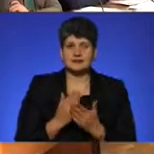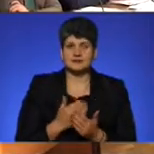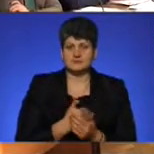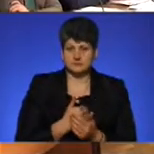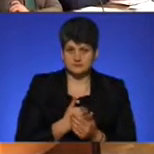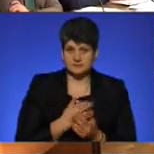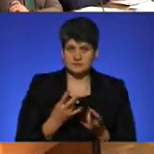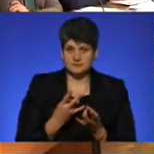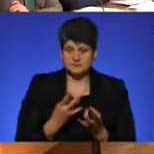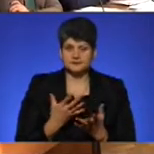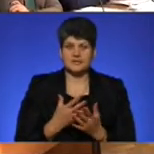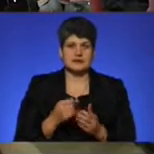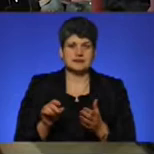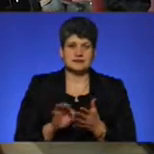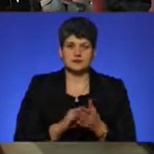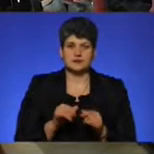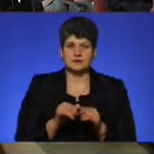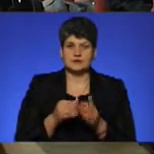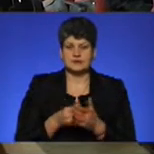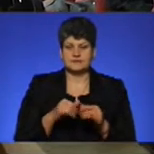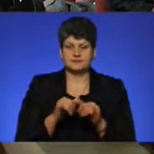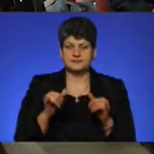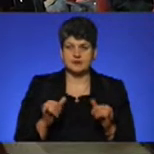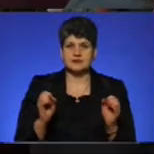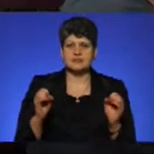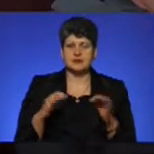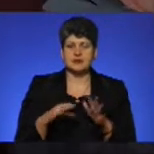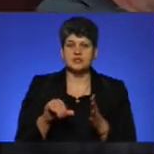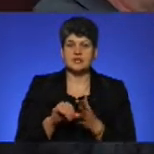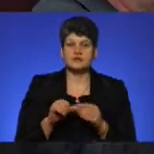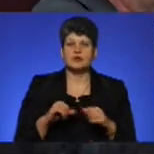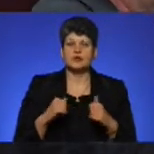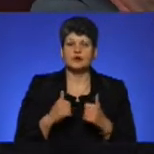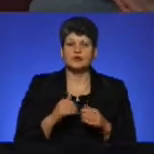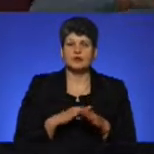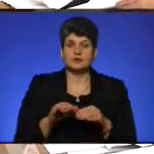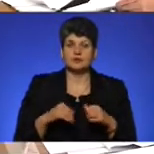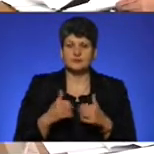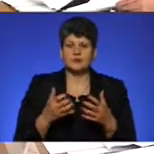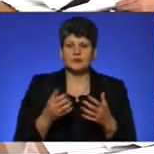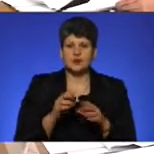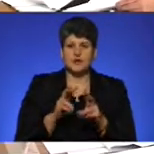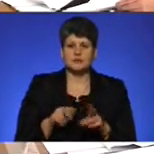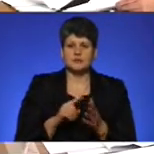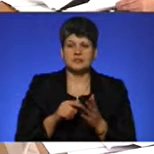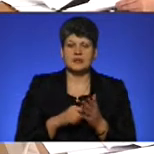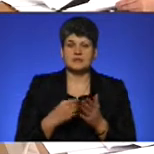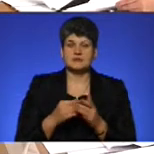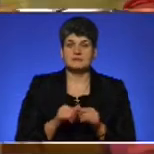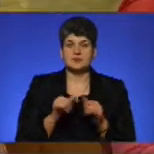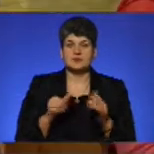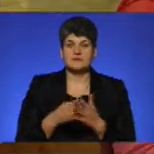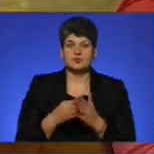У 10-й ранку у Черкаській міській раді зібрались члени виконкому, аби розглянути питання підняття вартості проїзду в громадському транспорті Черкас.